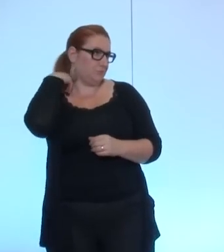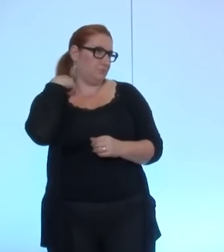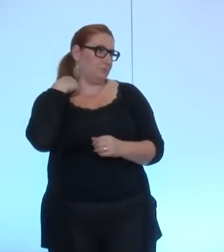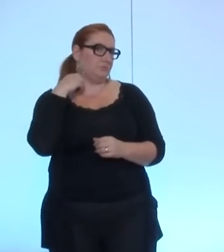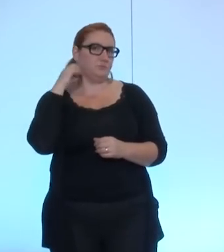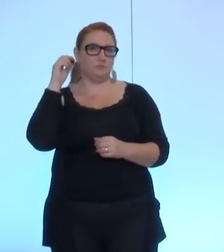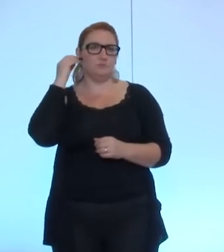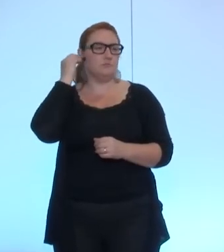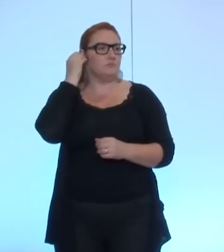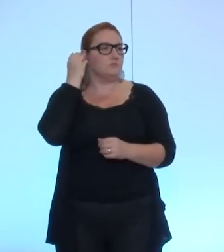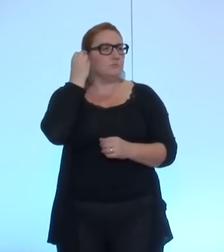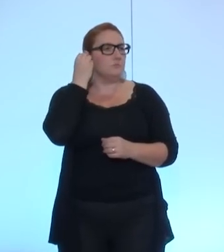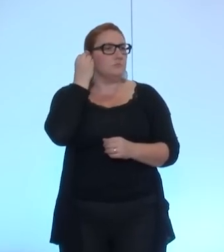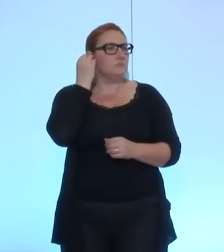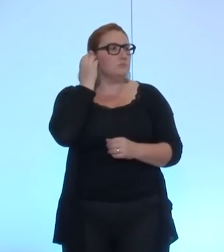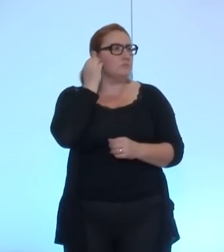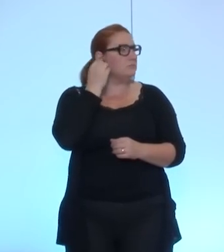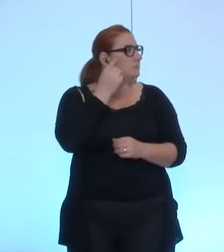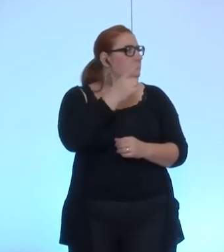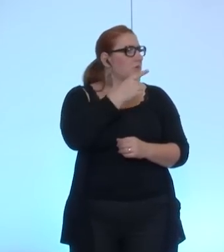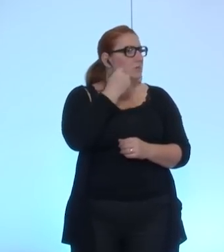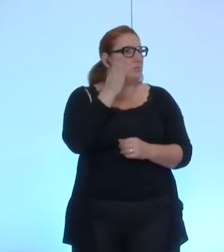M. Brond, je viens de tomber.